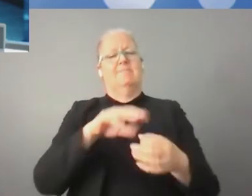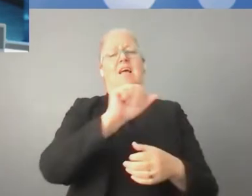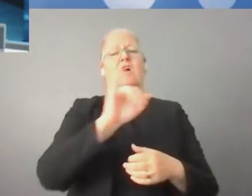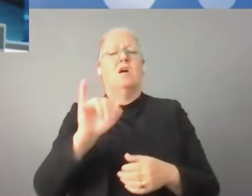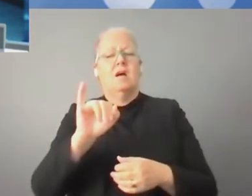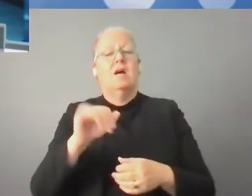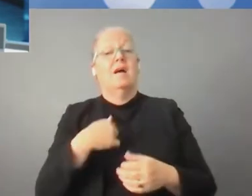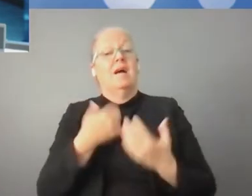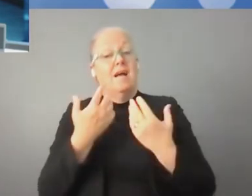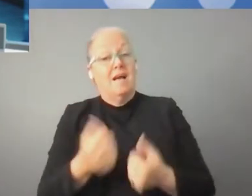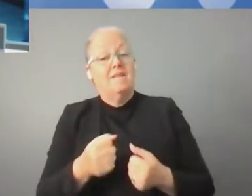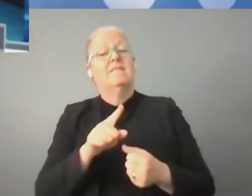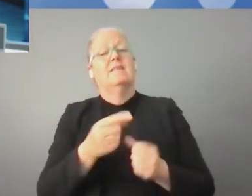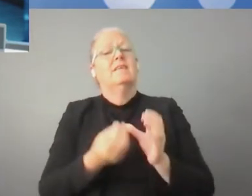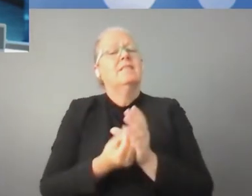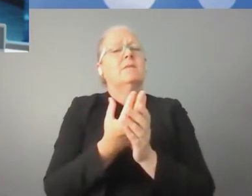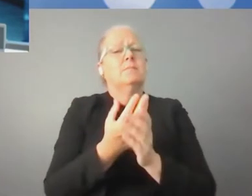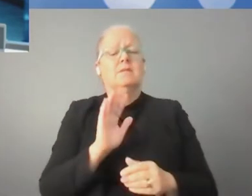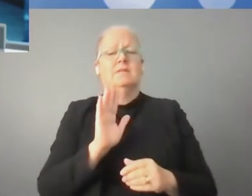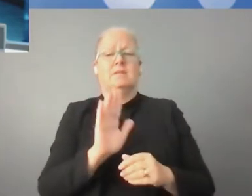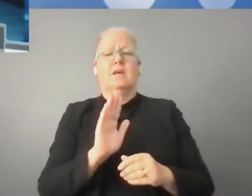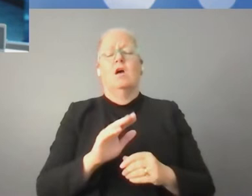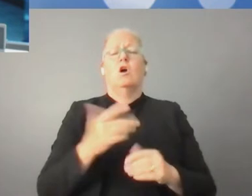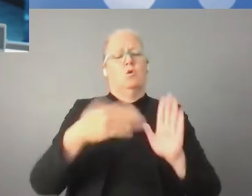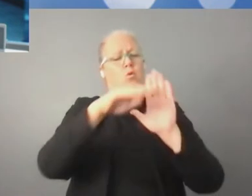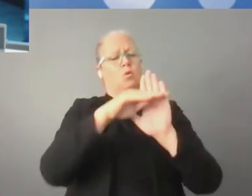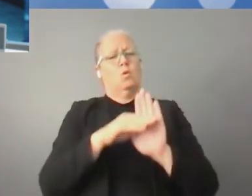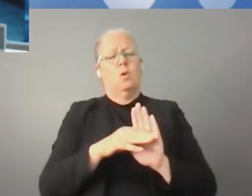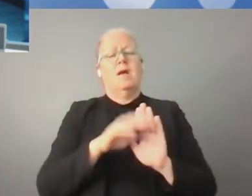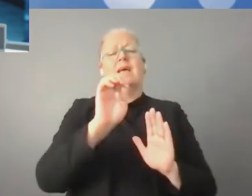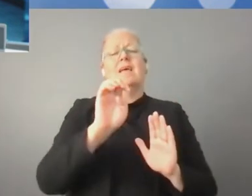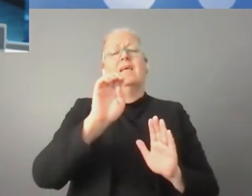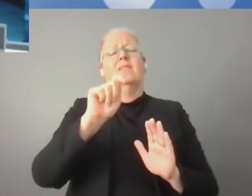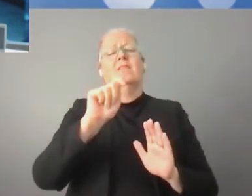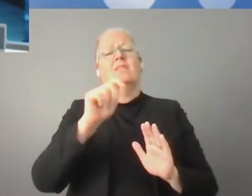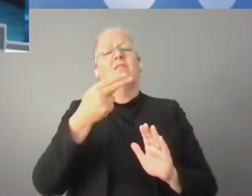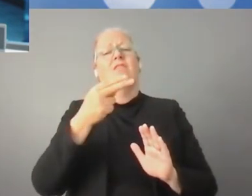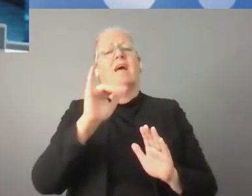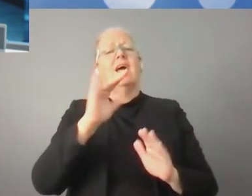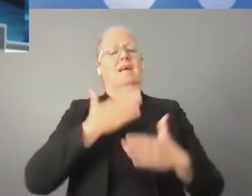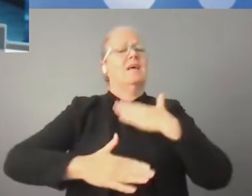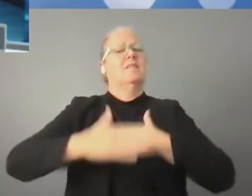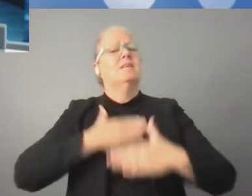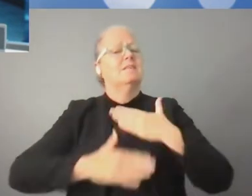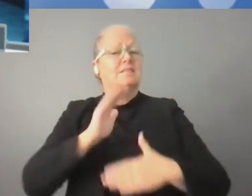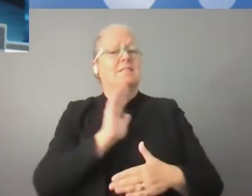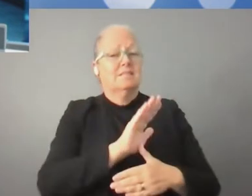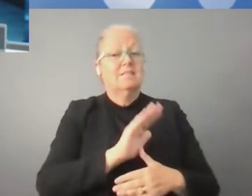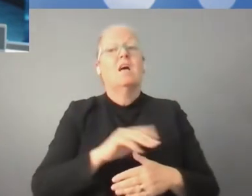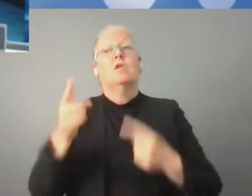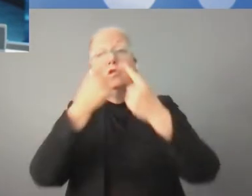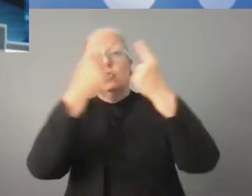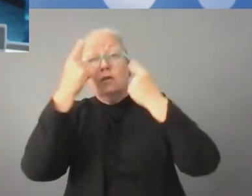działać z korzyścią dla całego społeczeństwa. Przyjęliśmy tak zwany kodeks etyczny w zakresie sztucznej